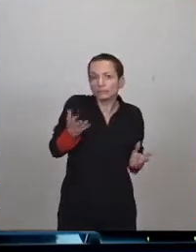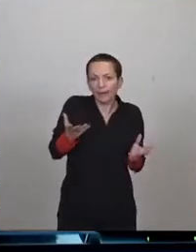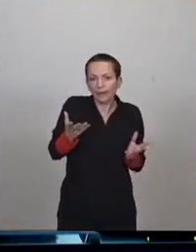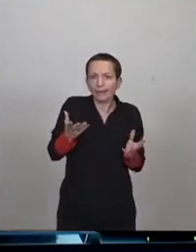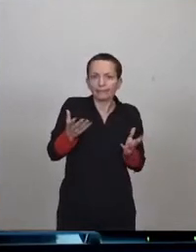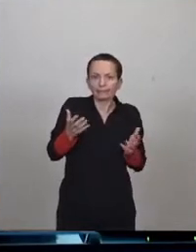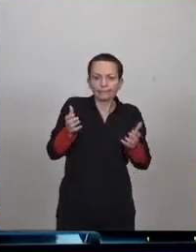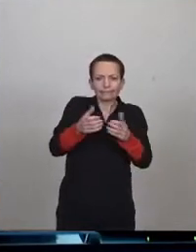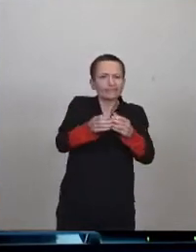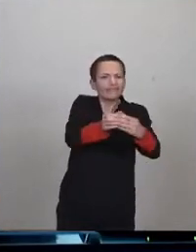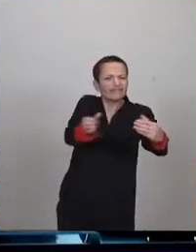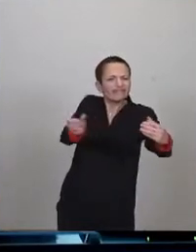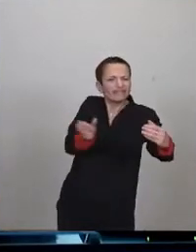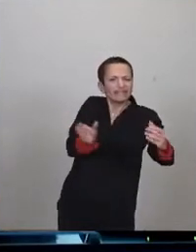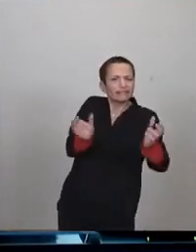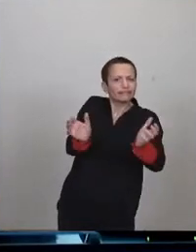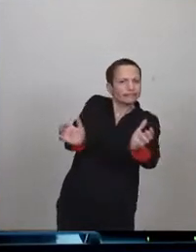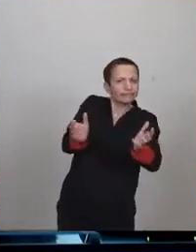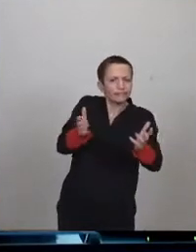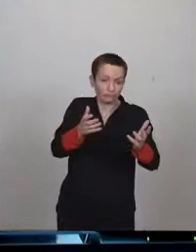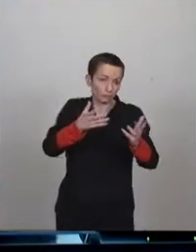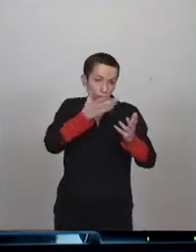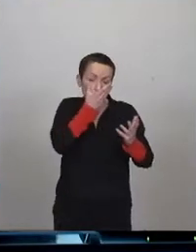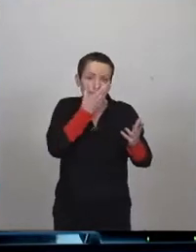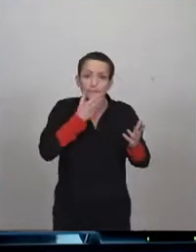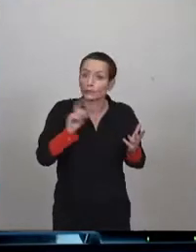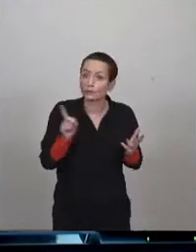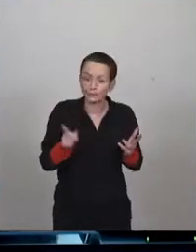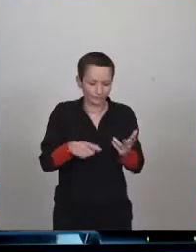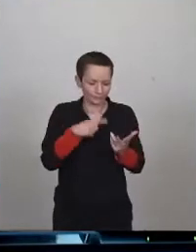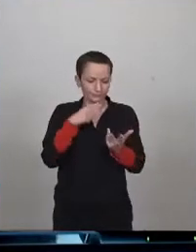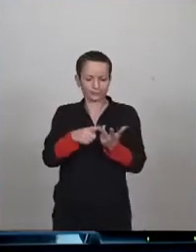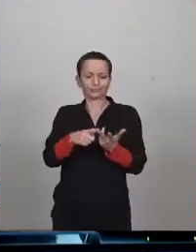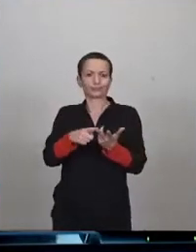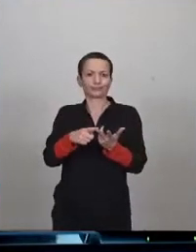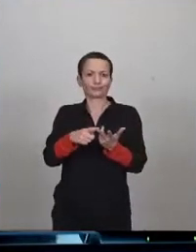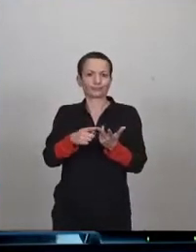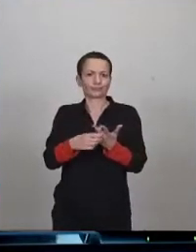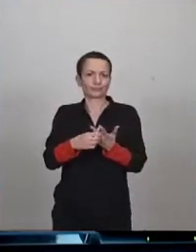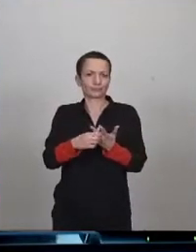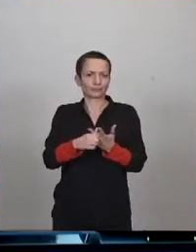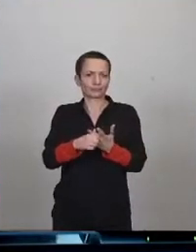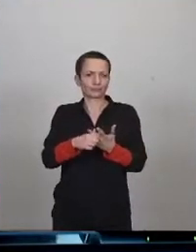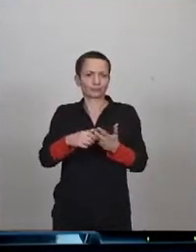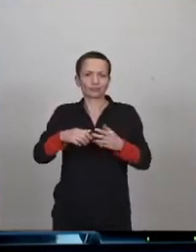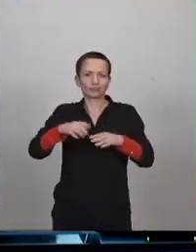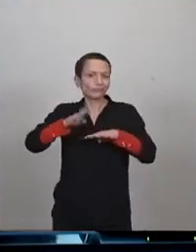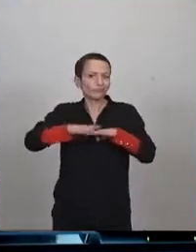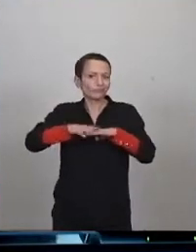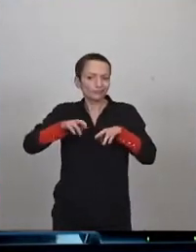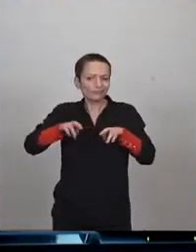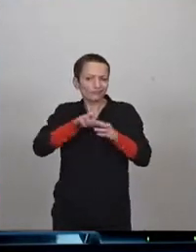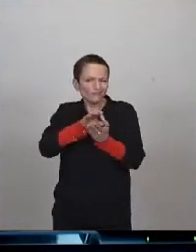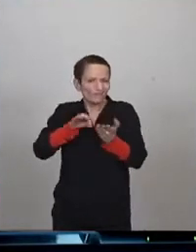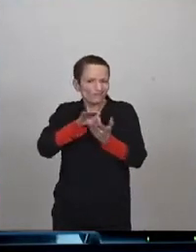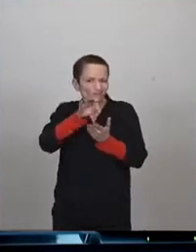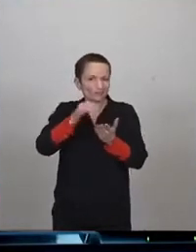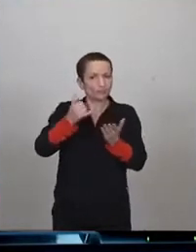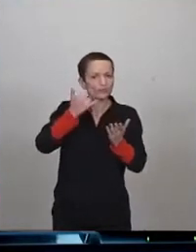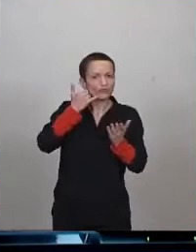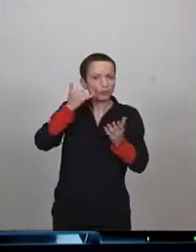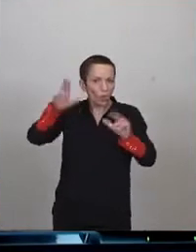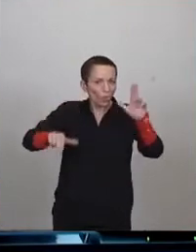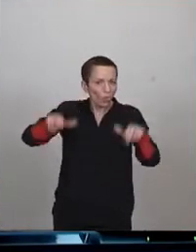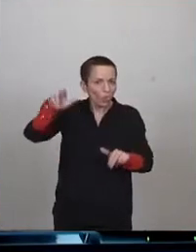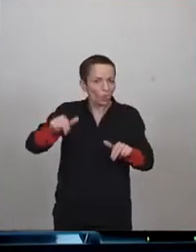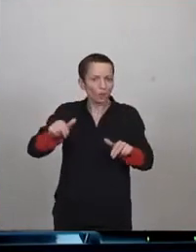blocs-stops et toute une série d'outils peu esthétiques. Et quand on ajoute à cela l'urbanisme tactique,'est-à-dire de la peinture jaune, de la buse